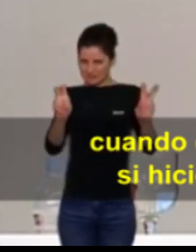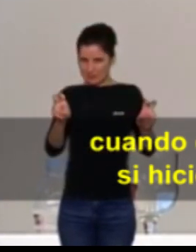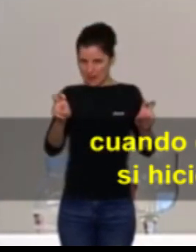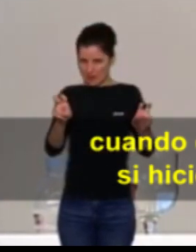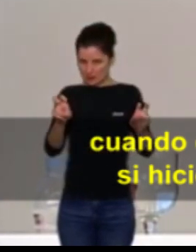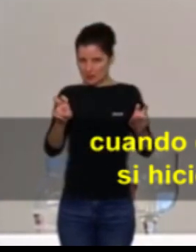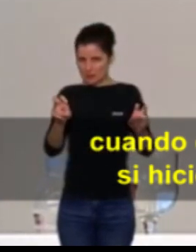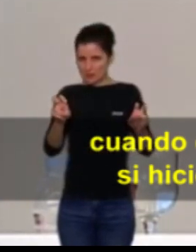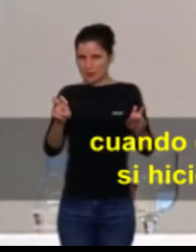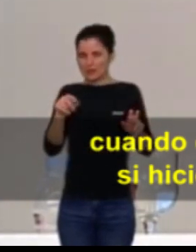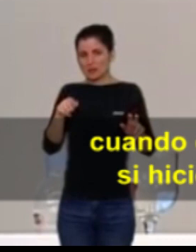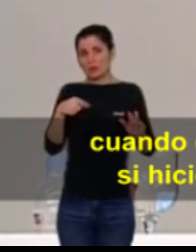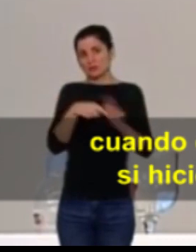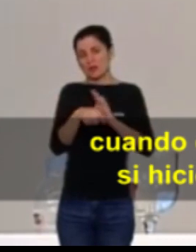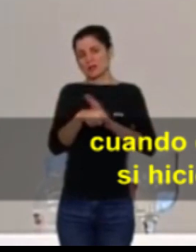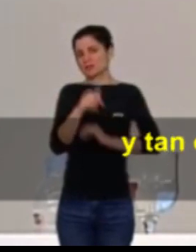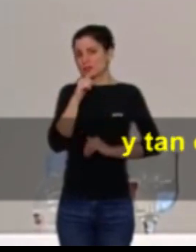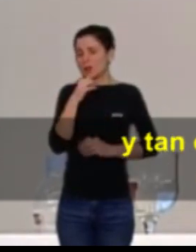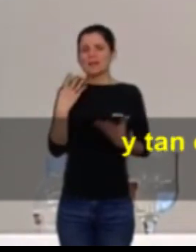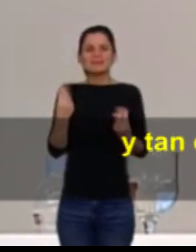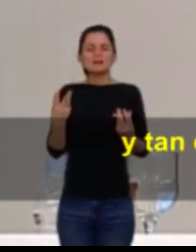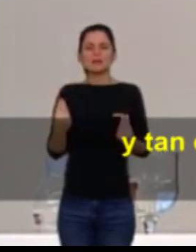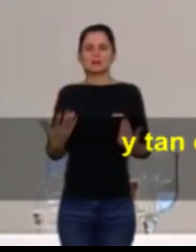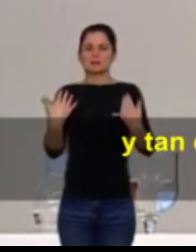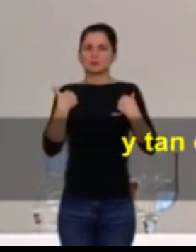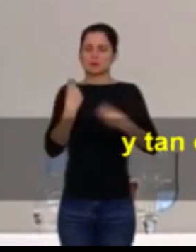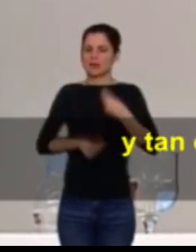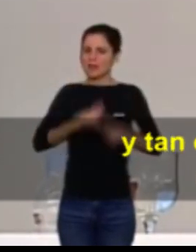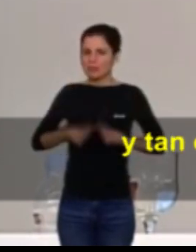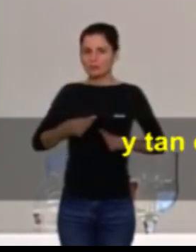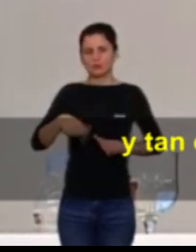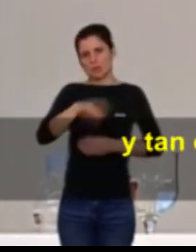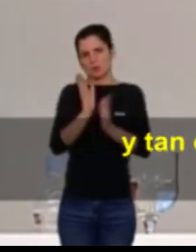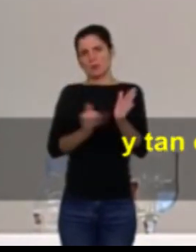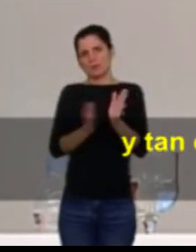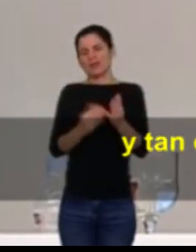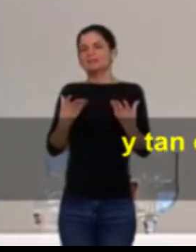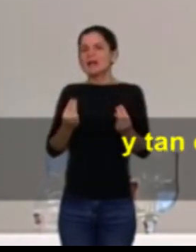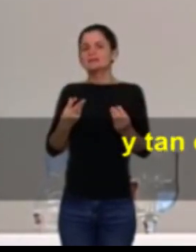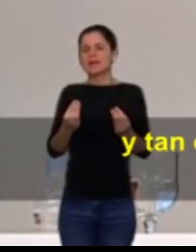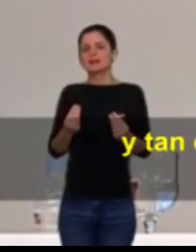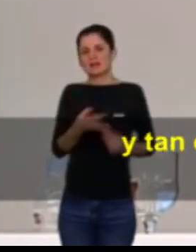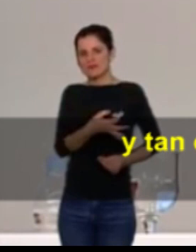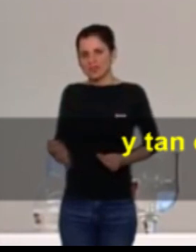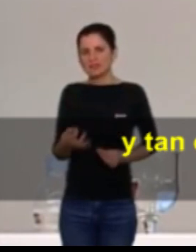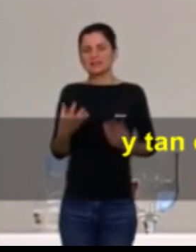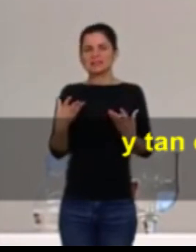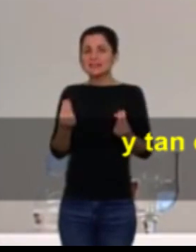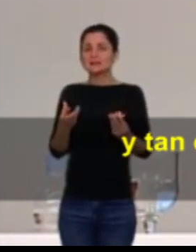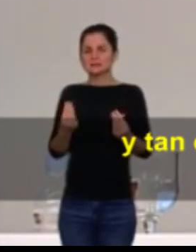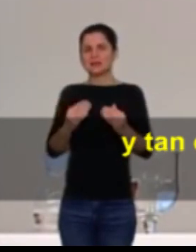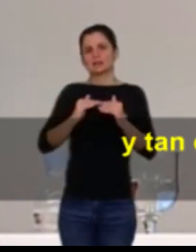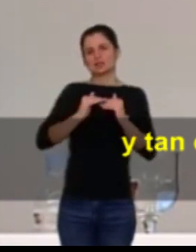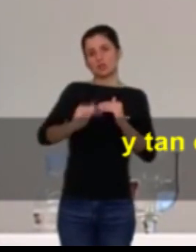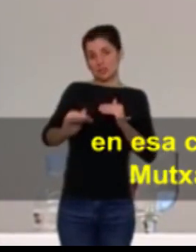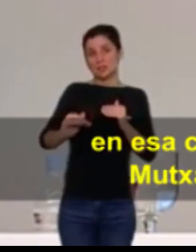de fer una gestió de l'aigua tan responsable i tan eficient i sostenible que es fa en el sud de la